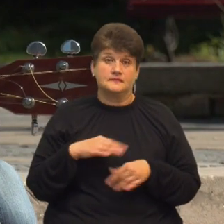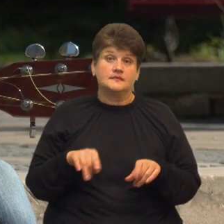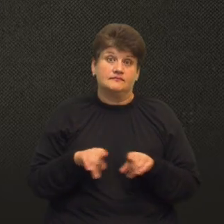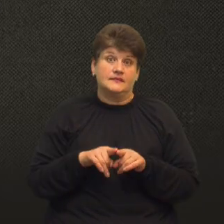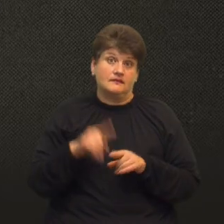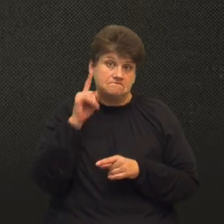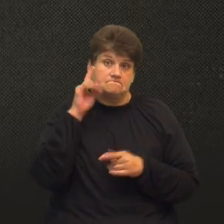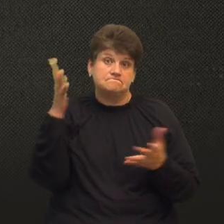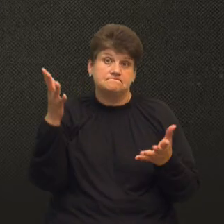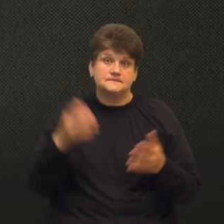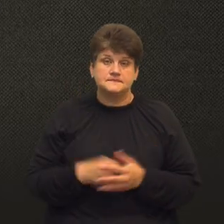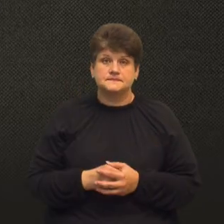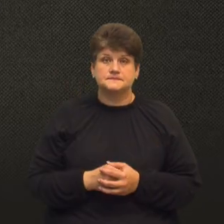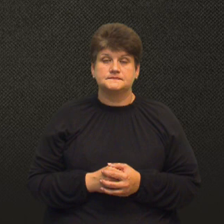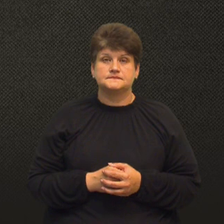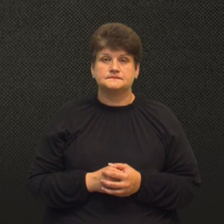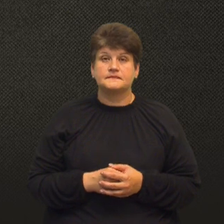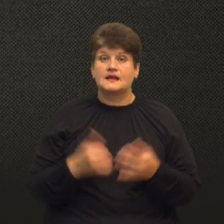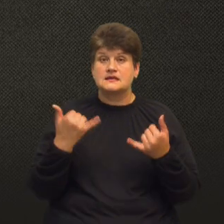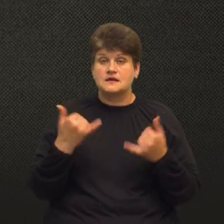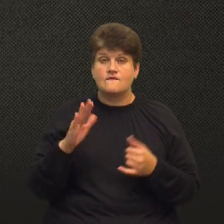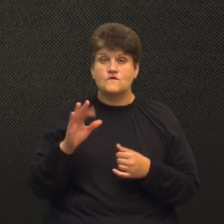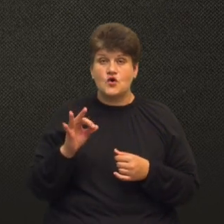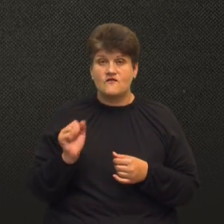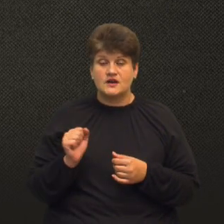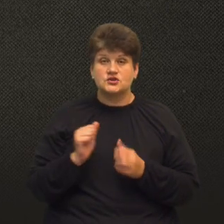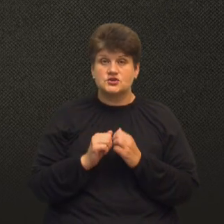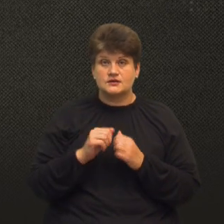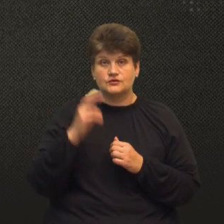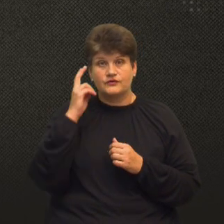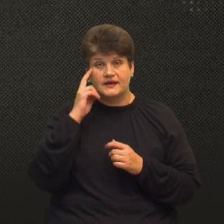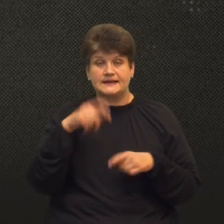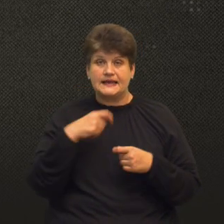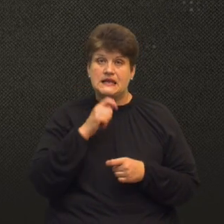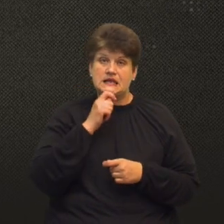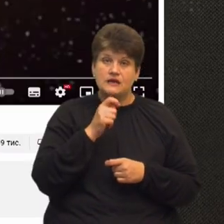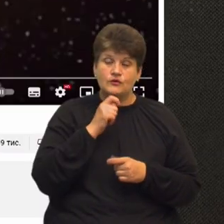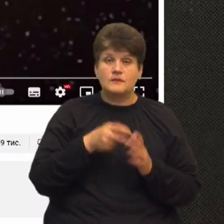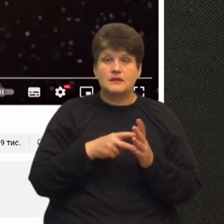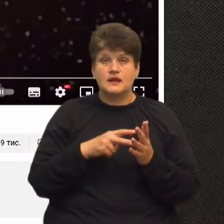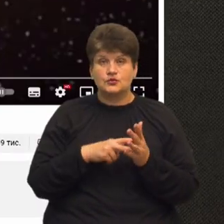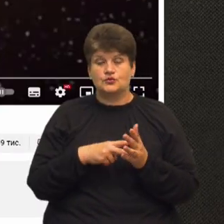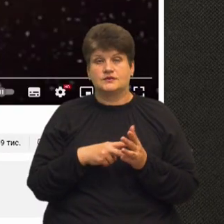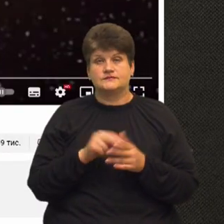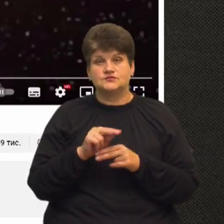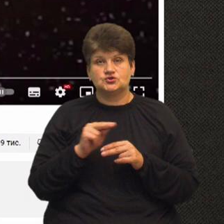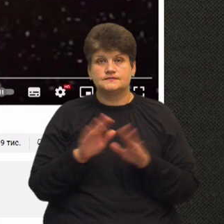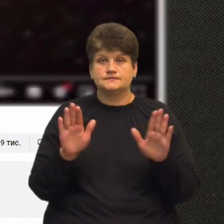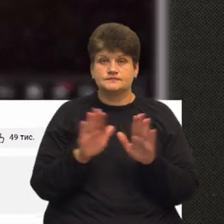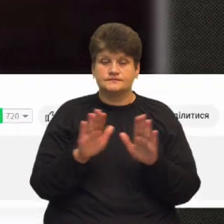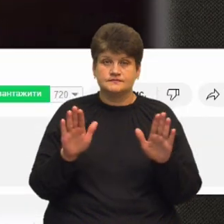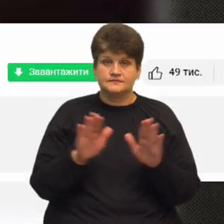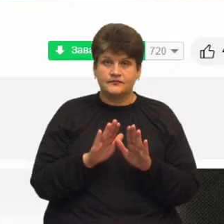популярним. Зараз Вова часто буває у Києві, дає інтерв'ю та планує брати уроки вокалу. Його дебютний кліп